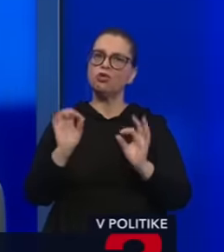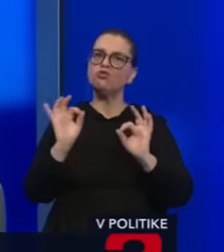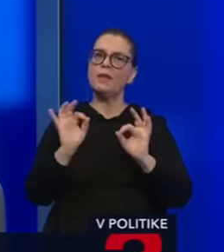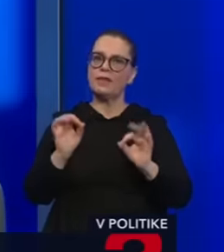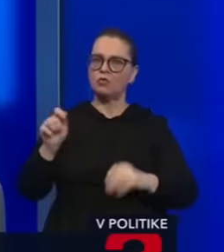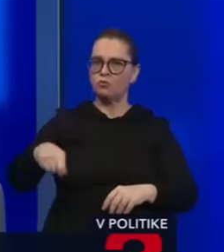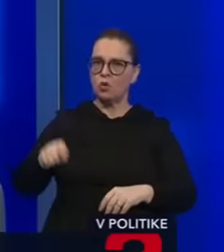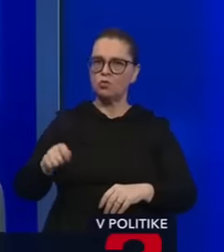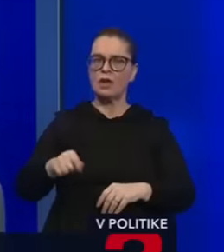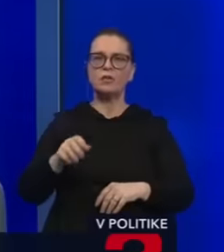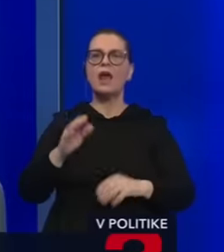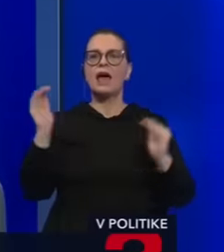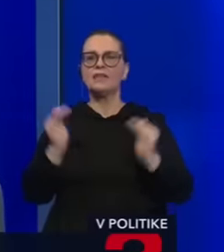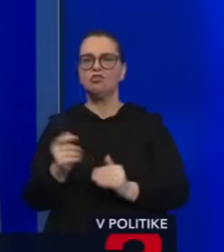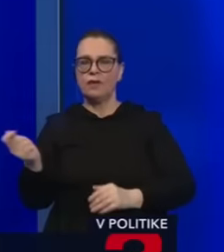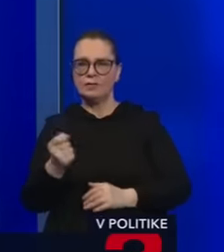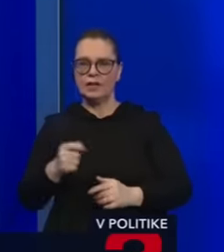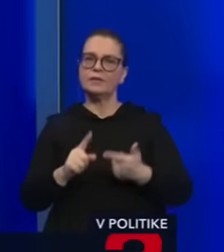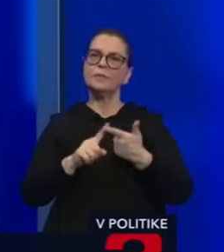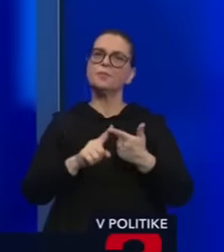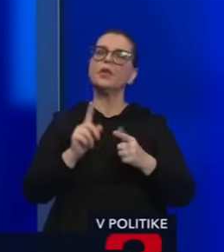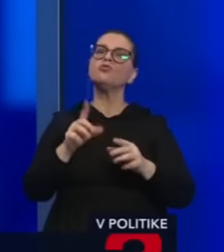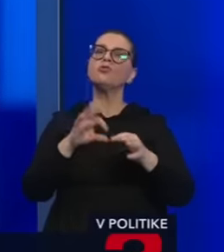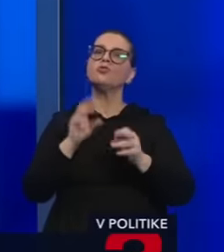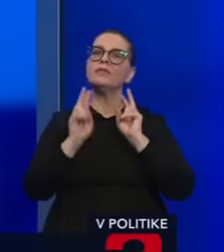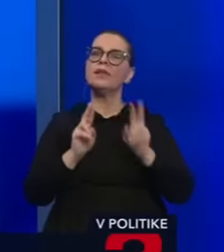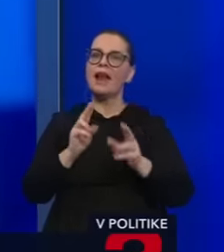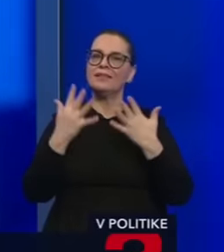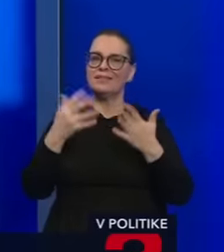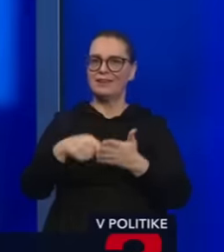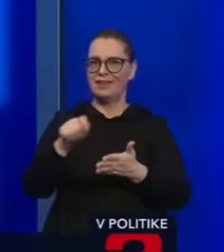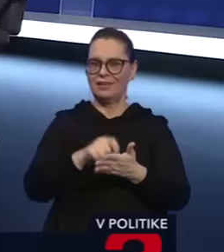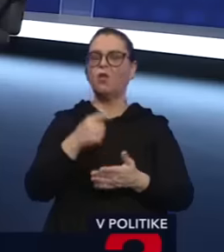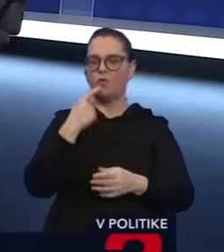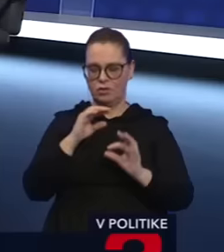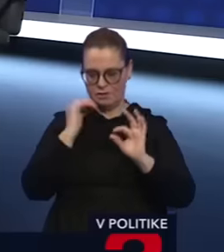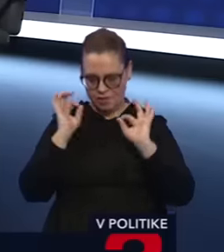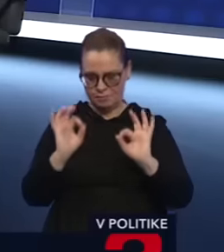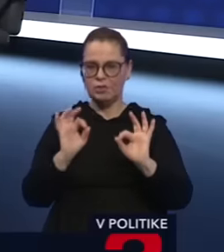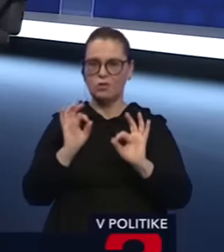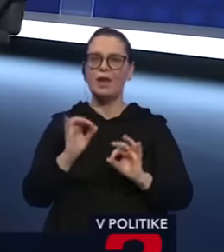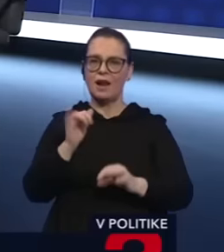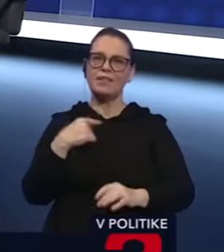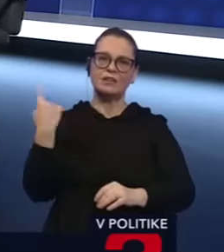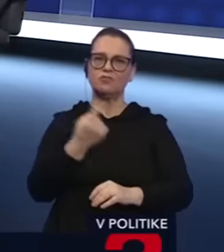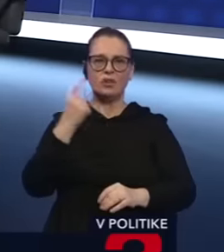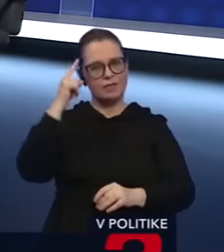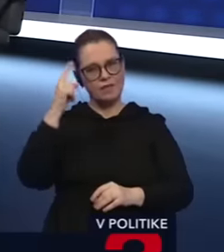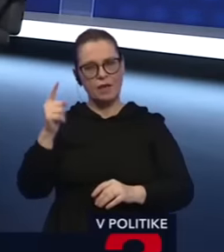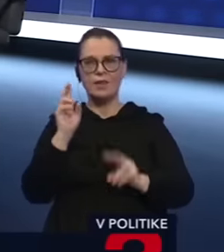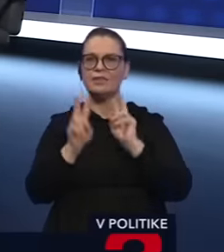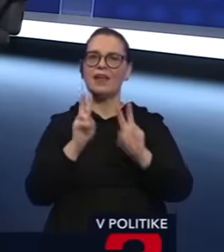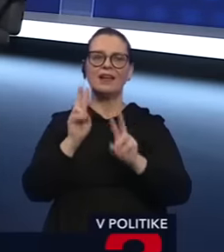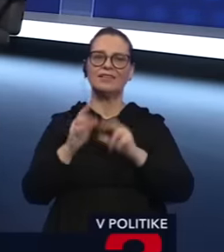špeciálnu prokuratúru, nemali by možnosť si znižovať tresty. Čo sa týka ďalnice 10 kilometrov, to hovoríte veľmi dobre, ale zase všetci vieme, že ďalnica